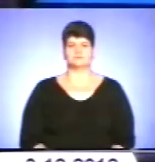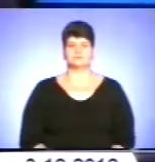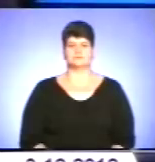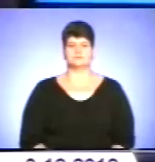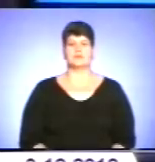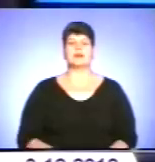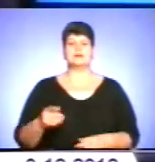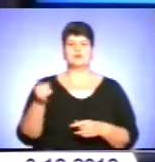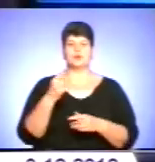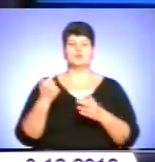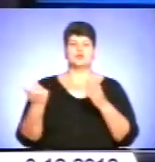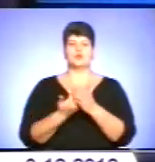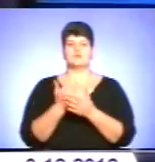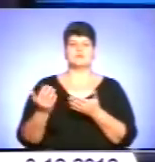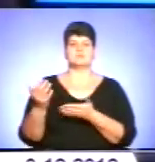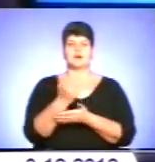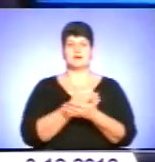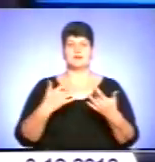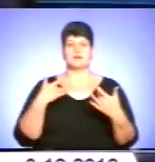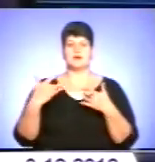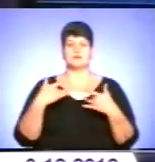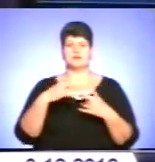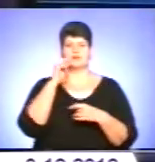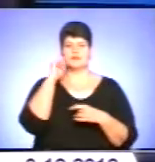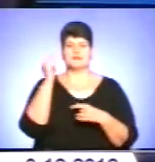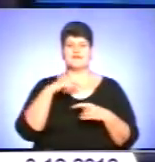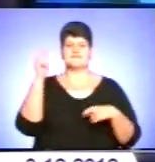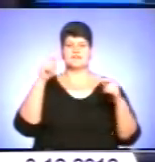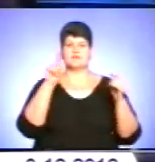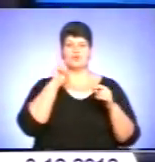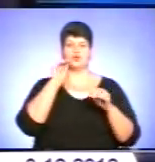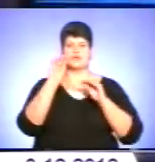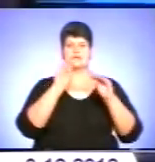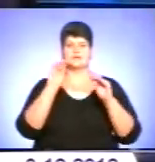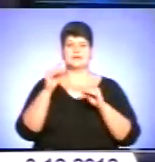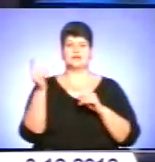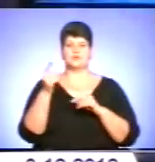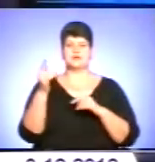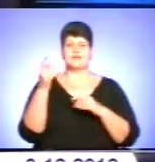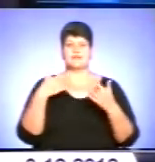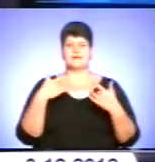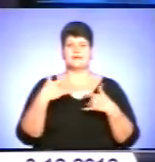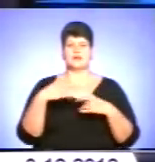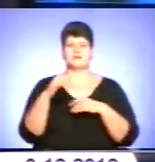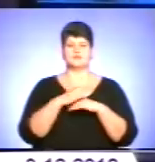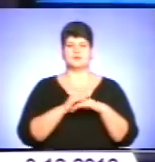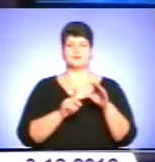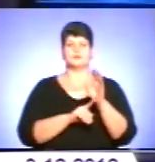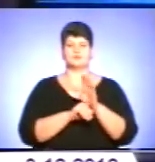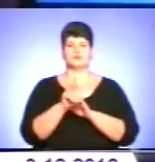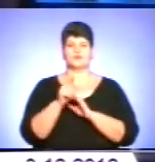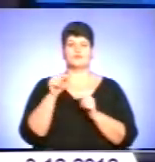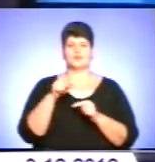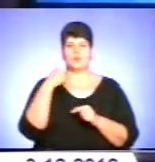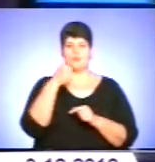Тернопіль знову збирає театри України на фестиваль молодої режисури «Тернопільські театральні вечори» дебют. Цьогоріч фестиваль